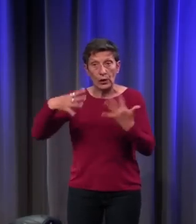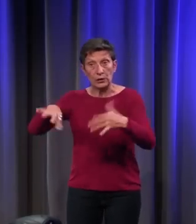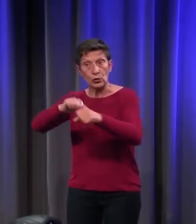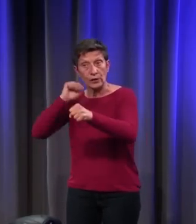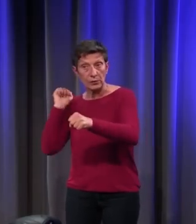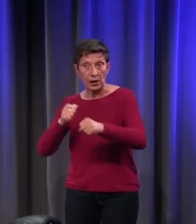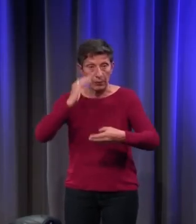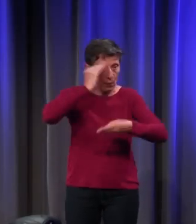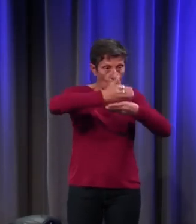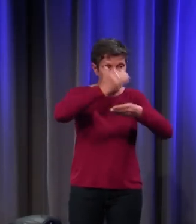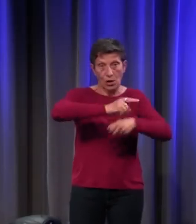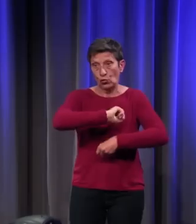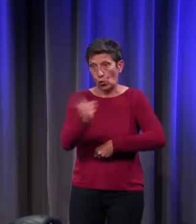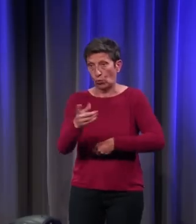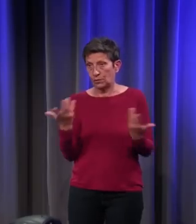médiéphale.